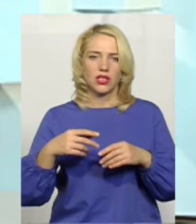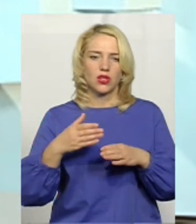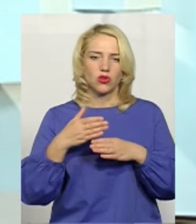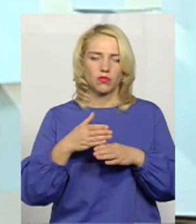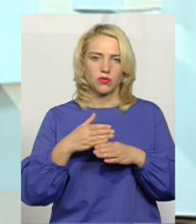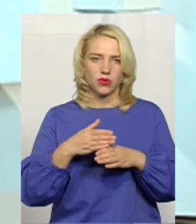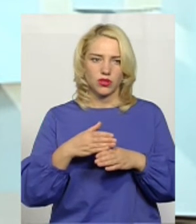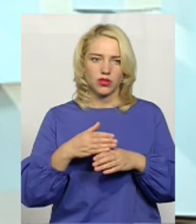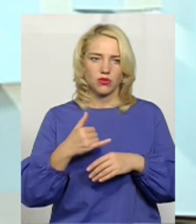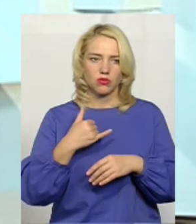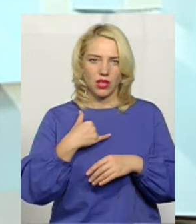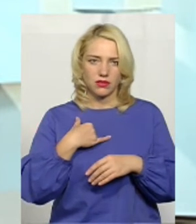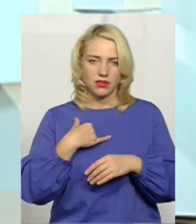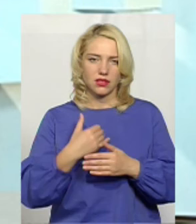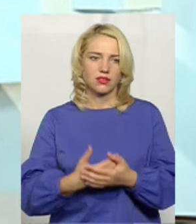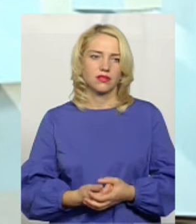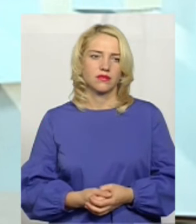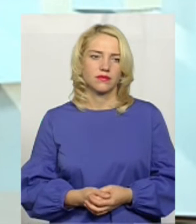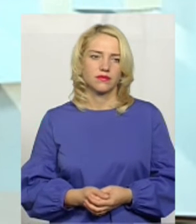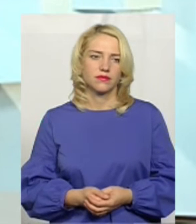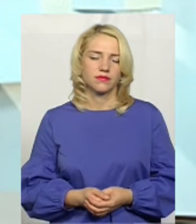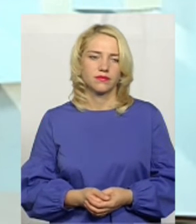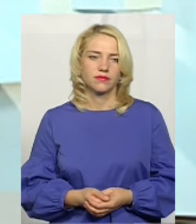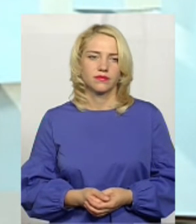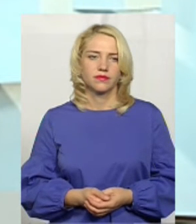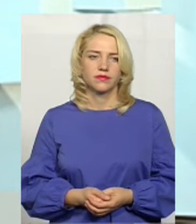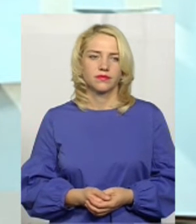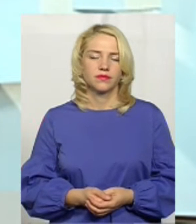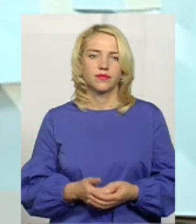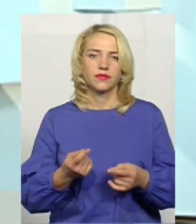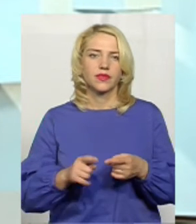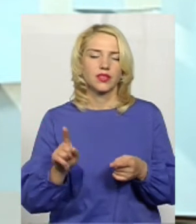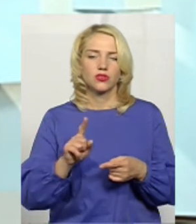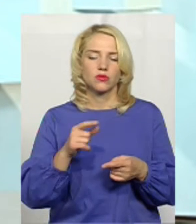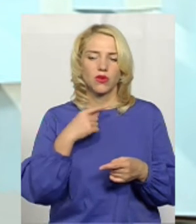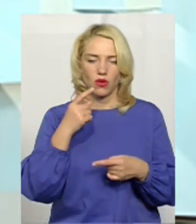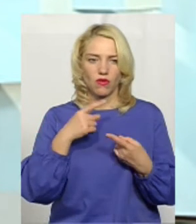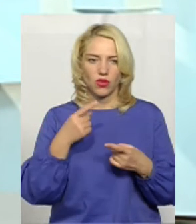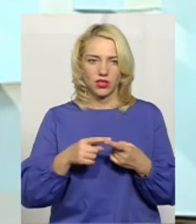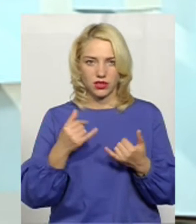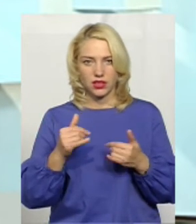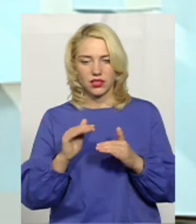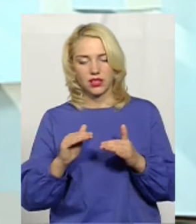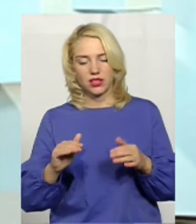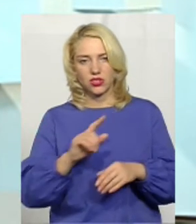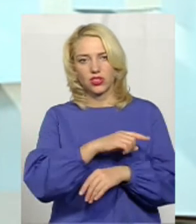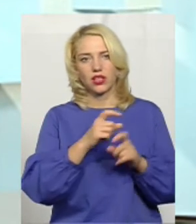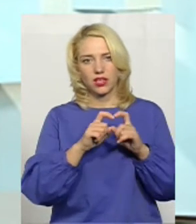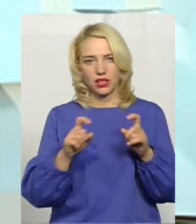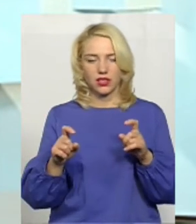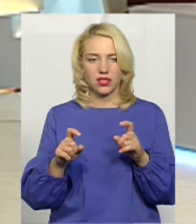допомоги, то от те, що ми говорили зараз в дитячій лікарні.